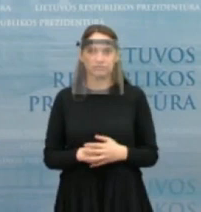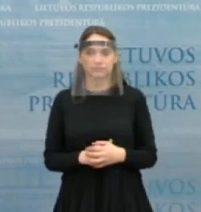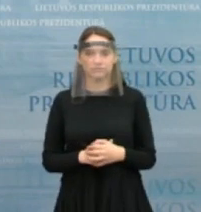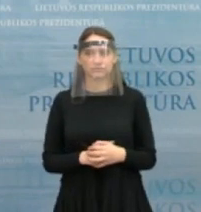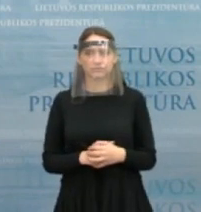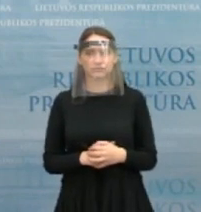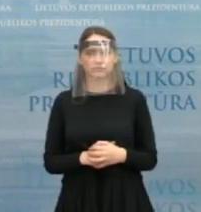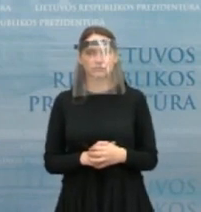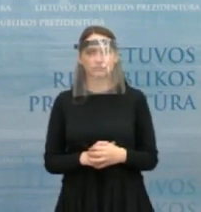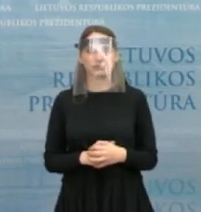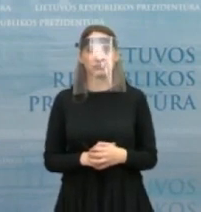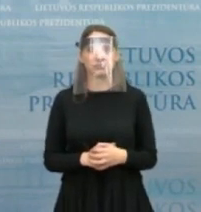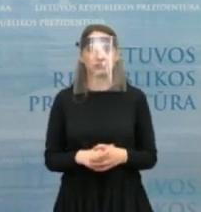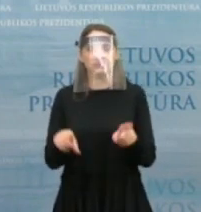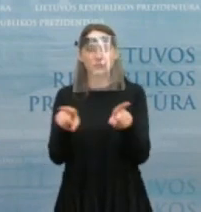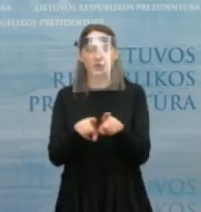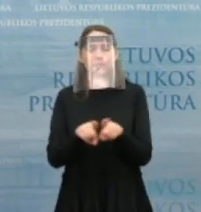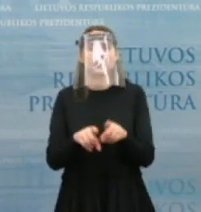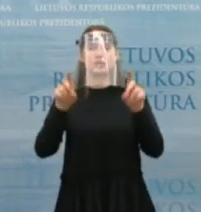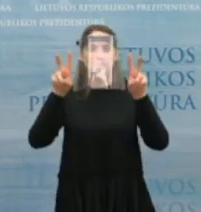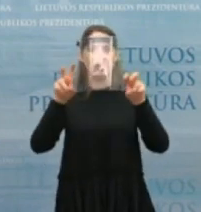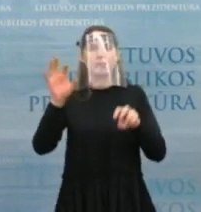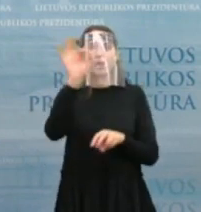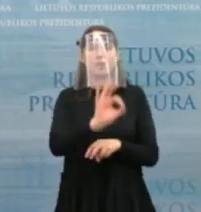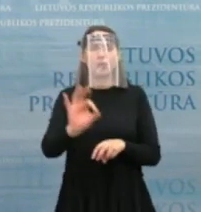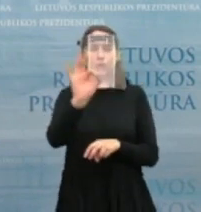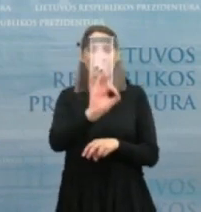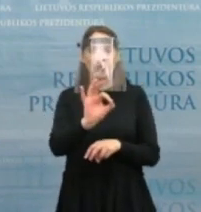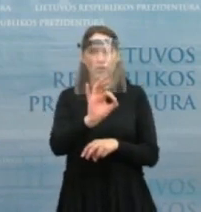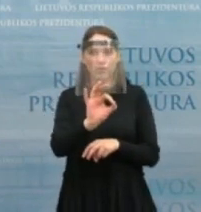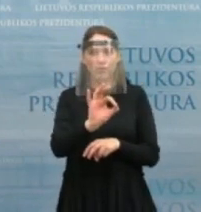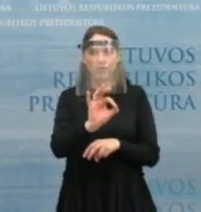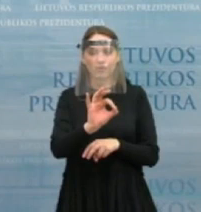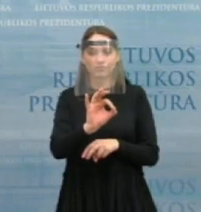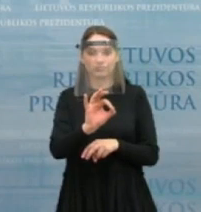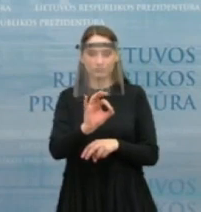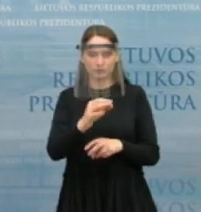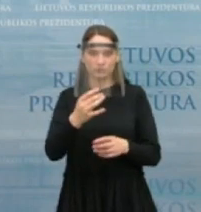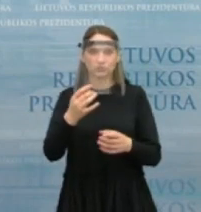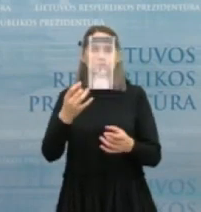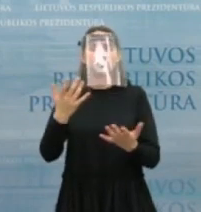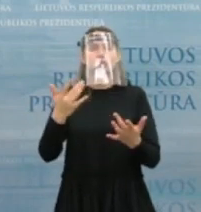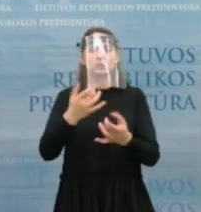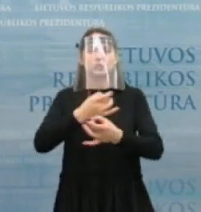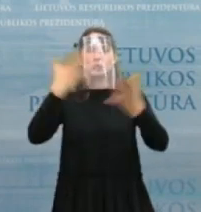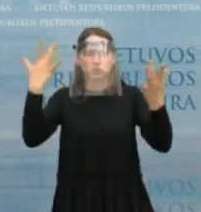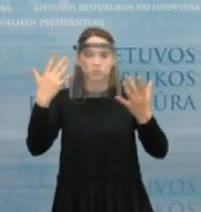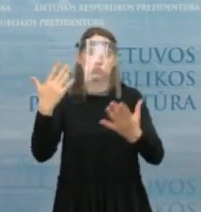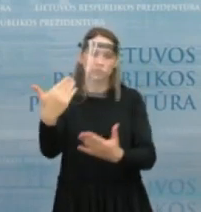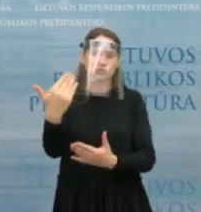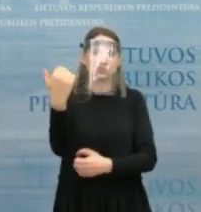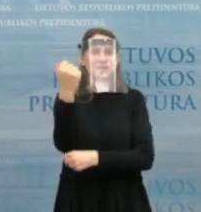pat aptarėjom ir, kaip koks yra požiūris į tarkimtos pačius kultūros sektorių darbuotojų atlyginimus,